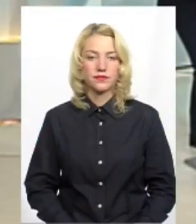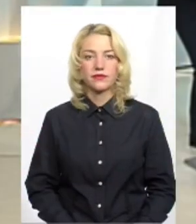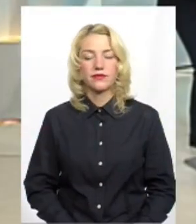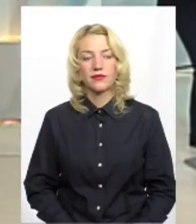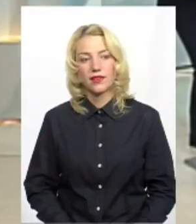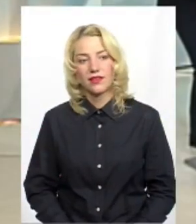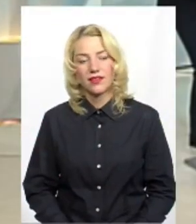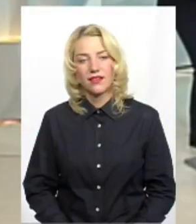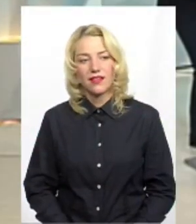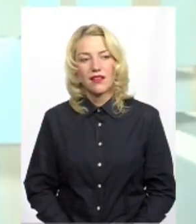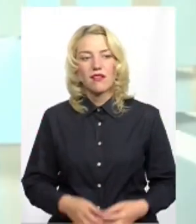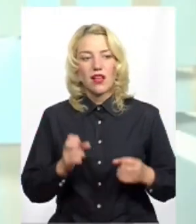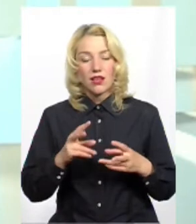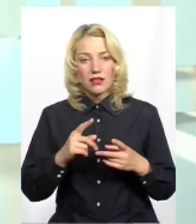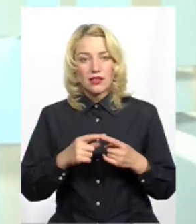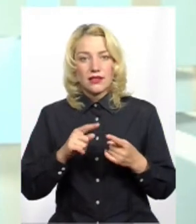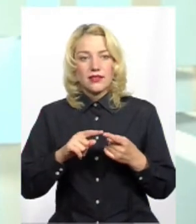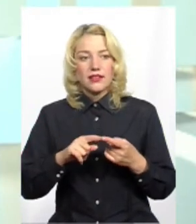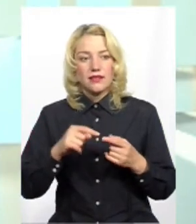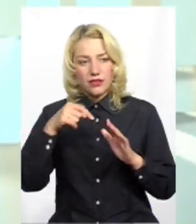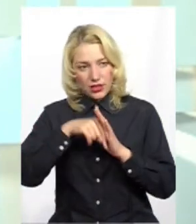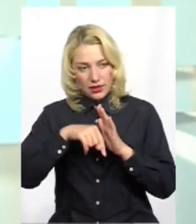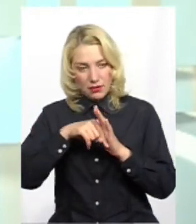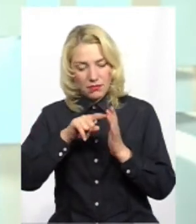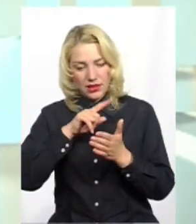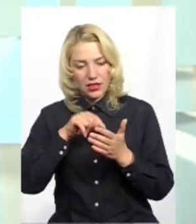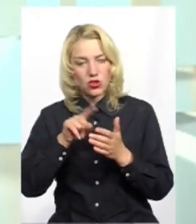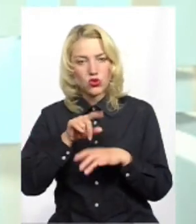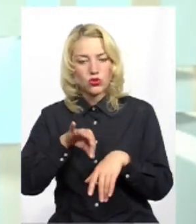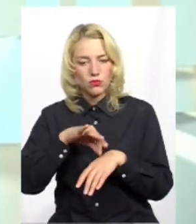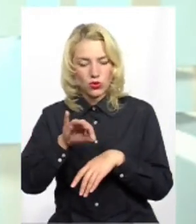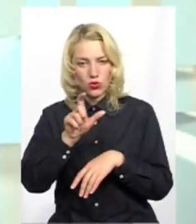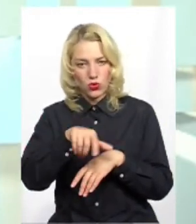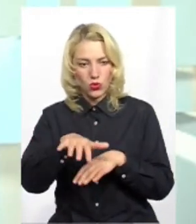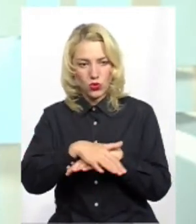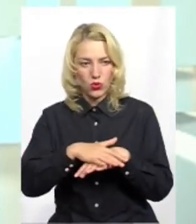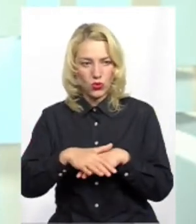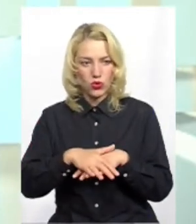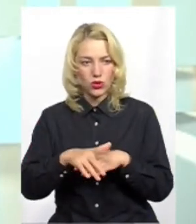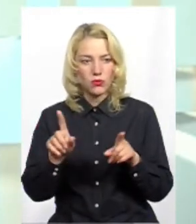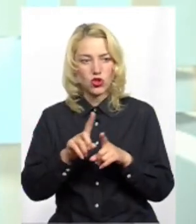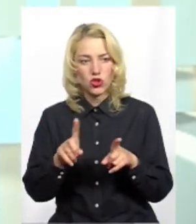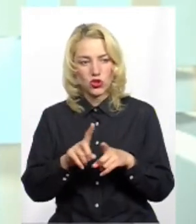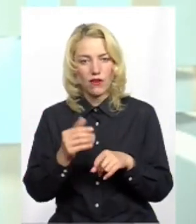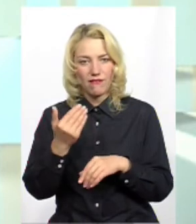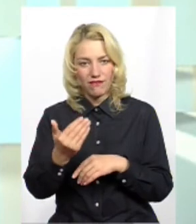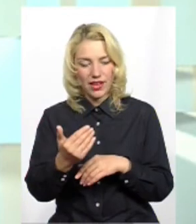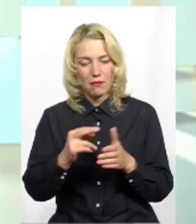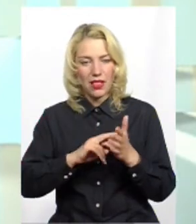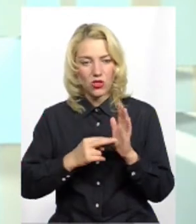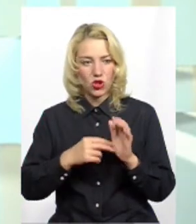Настільки запитання, скільки заремована така, що наболіло людям. От що ви